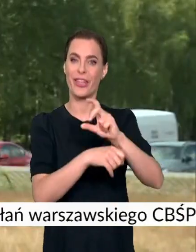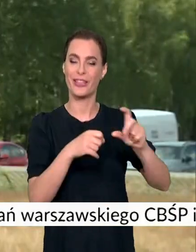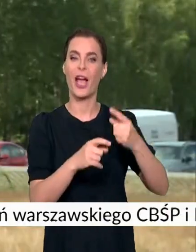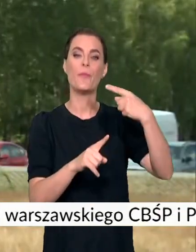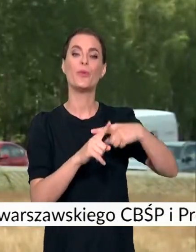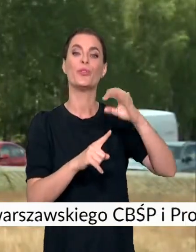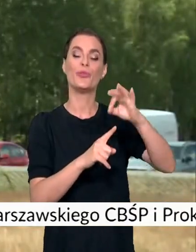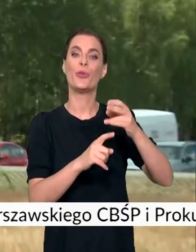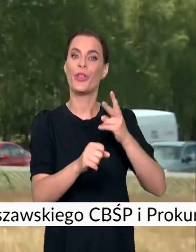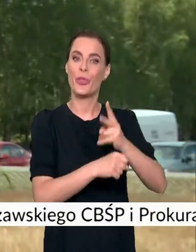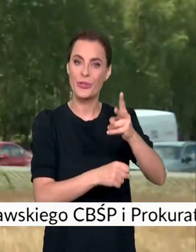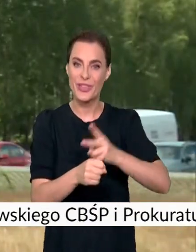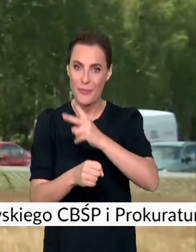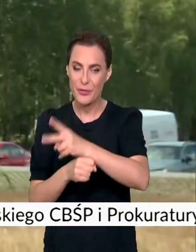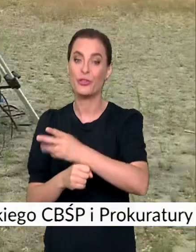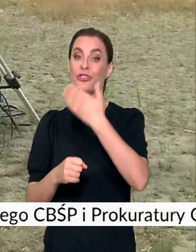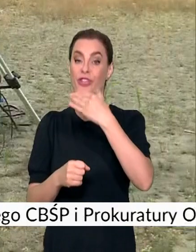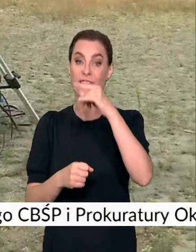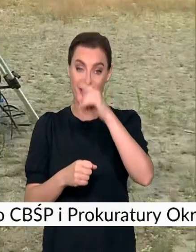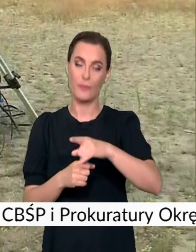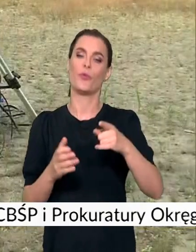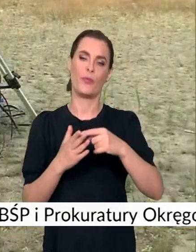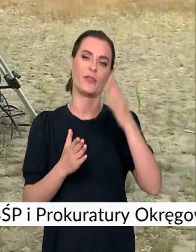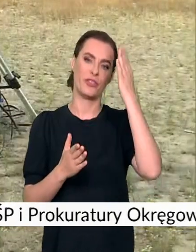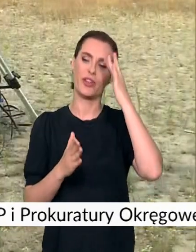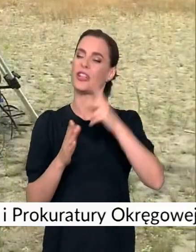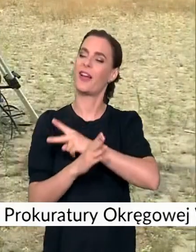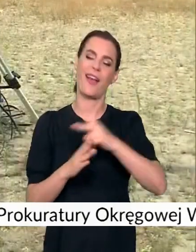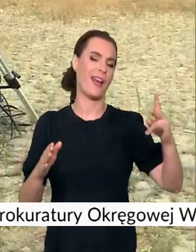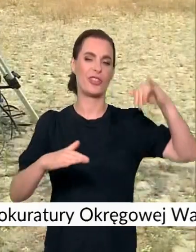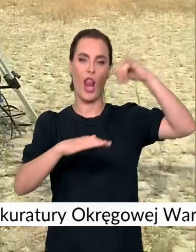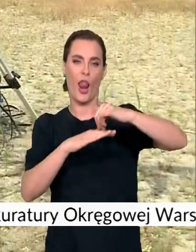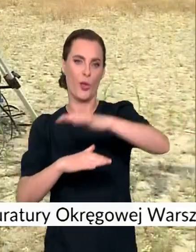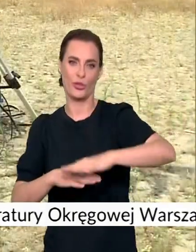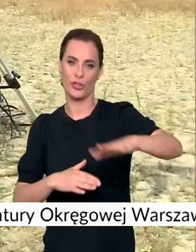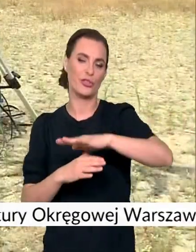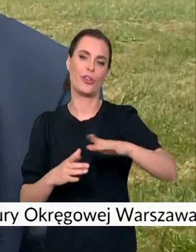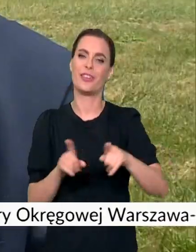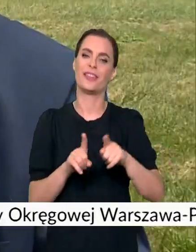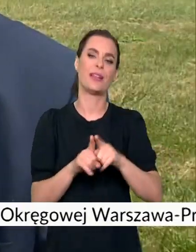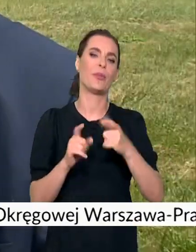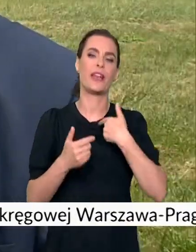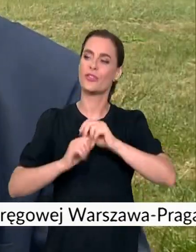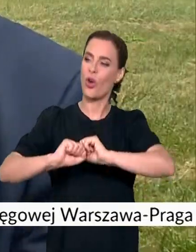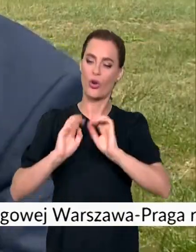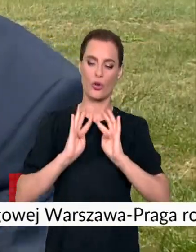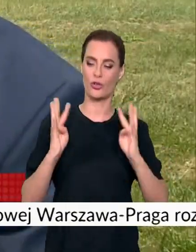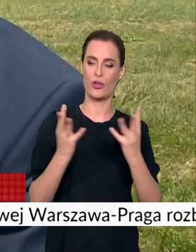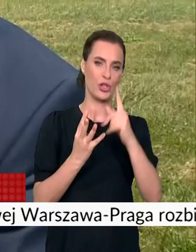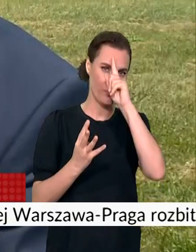dostępność będzie prowadziło do tego, że docelowo każde lotnisko, tak jak jest ogrodzone, żeby